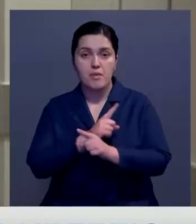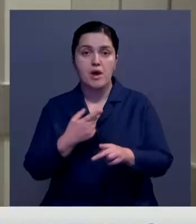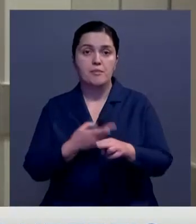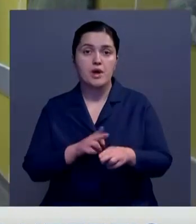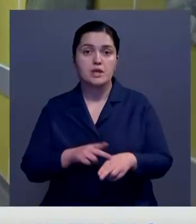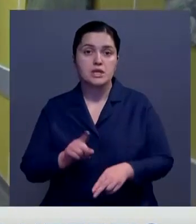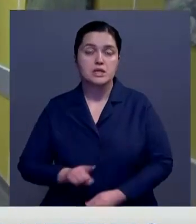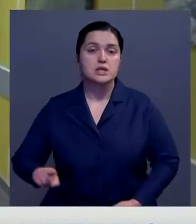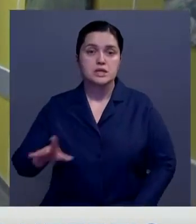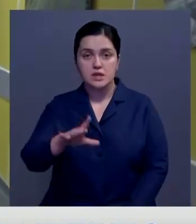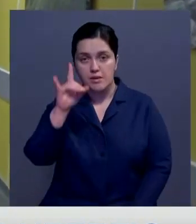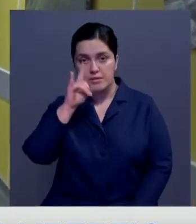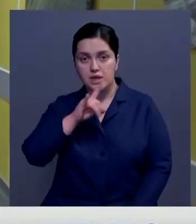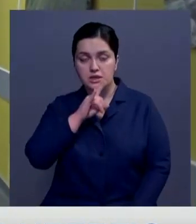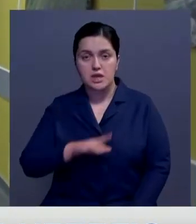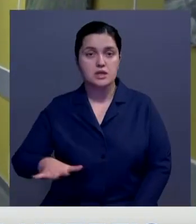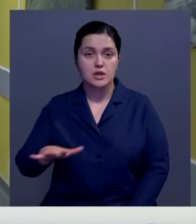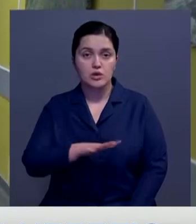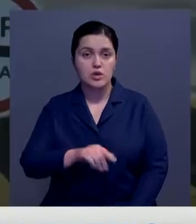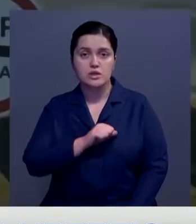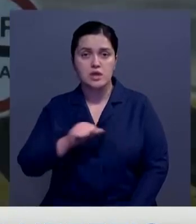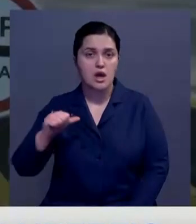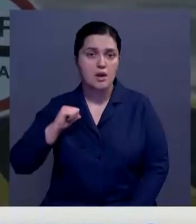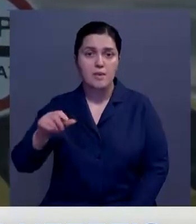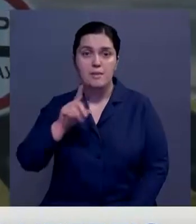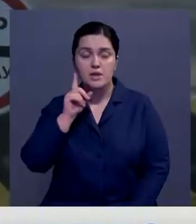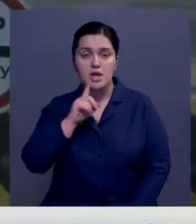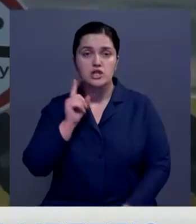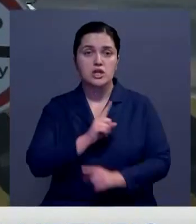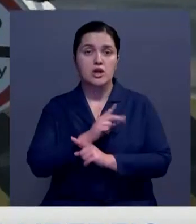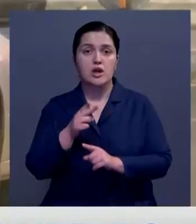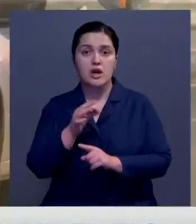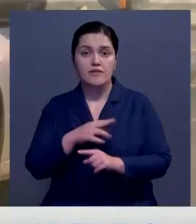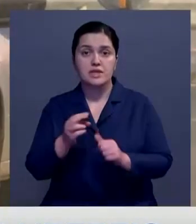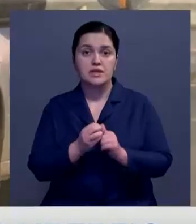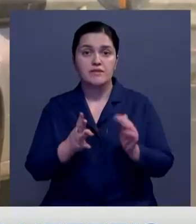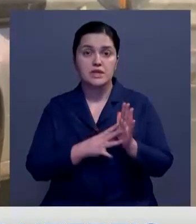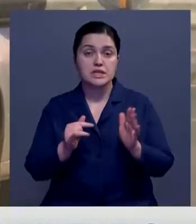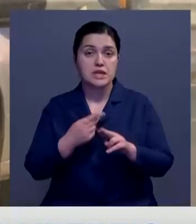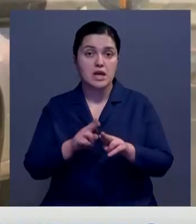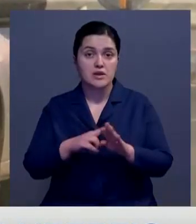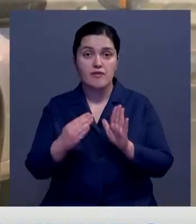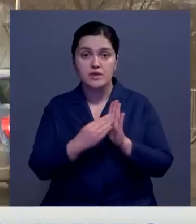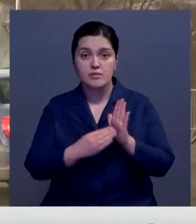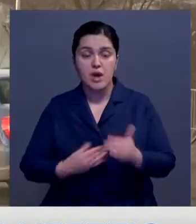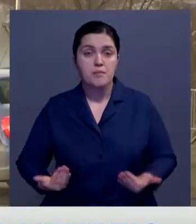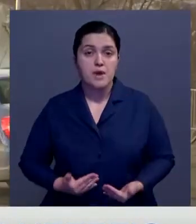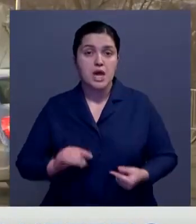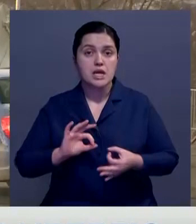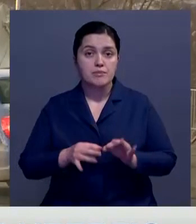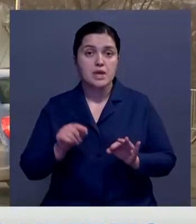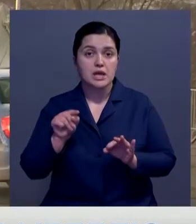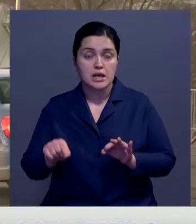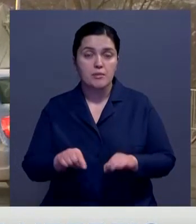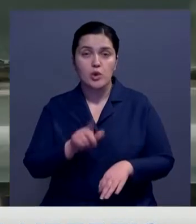смертей в антирейтинге идет западно-казахстанский регион. Самая молодая жертва ковид из этого списка проживала именно там.